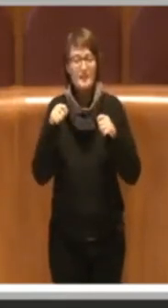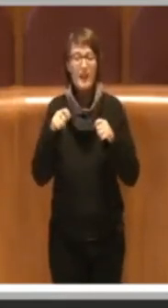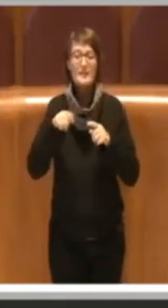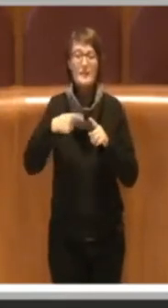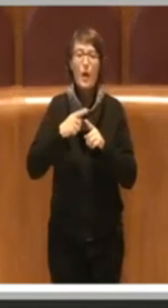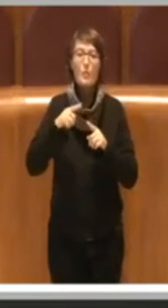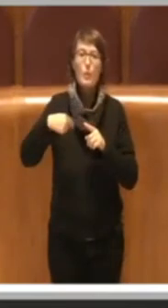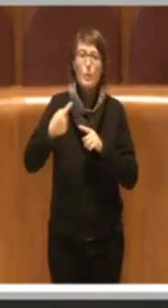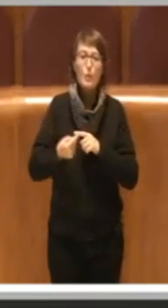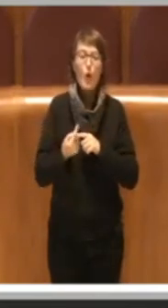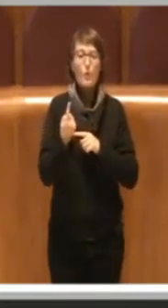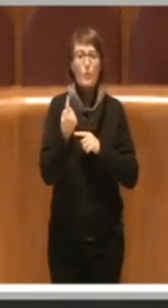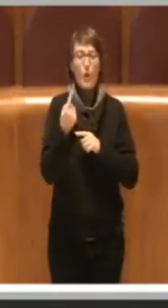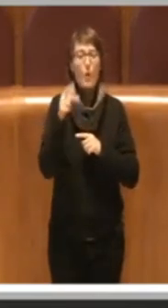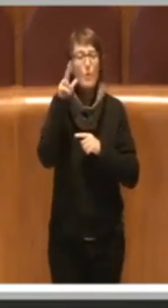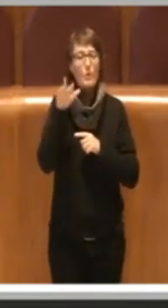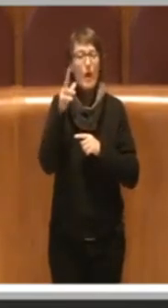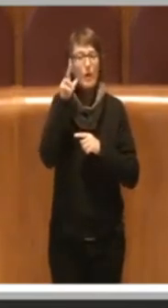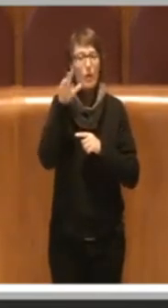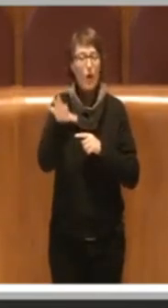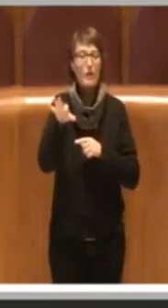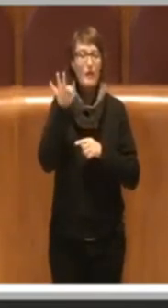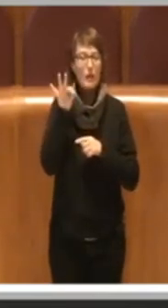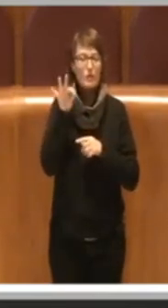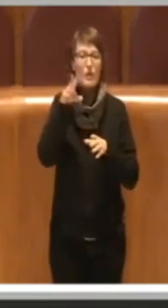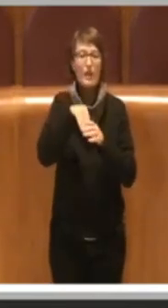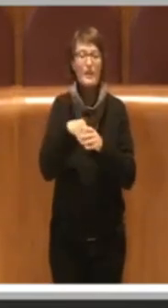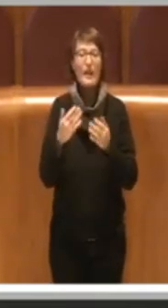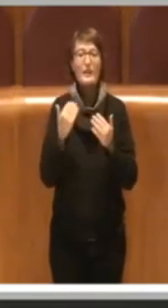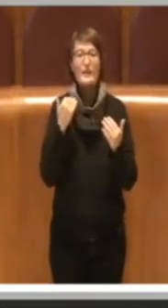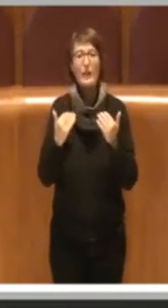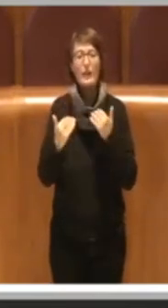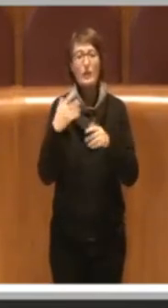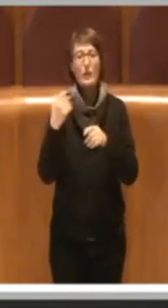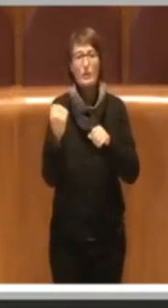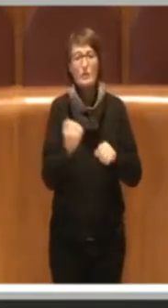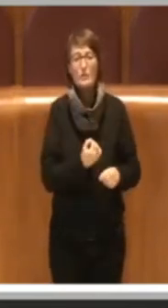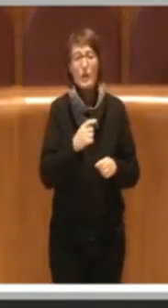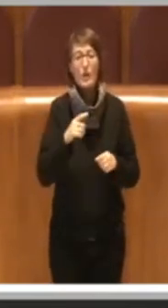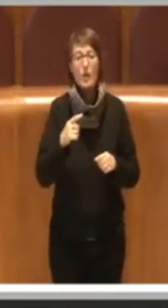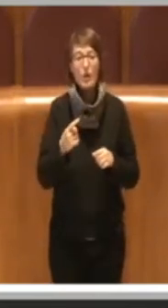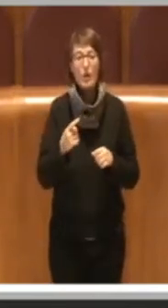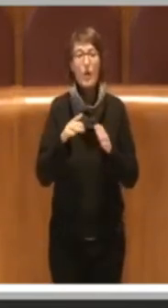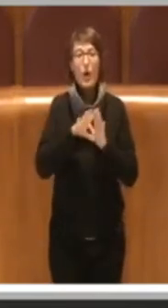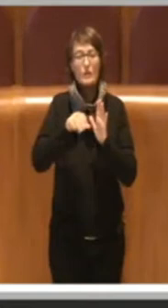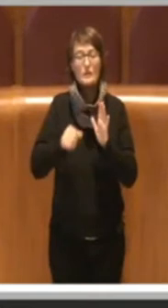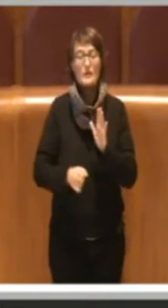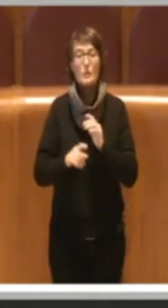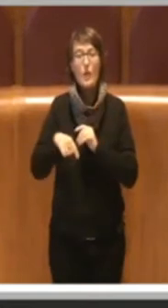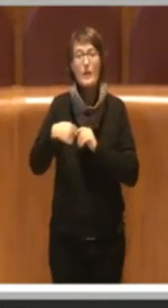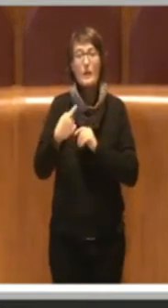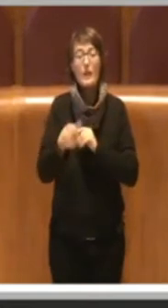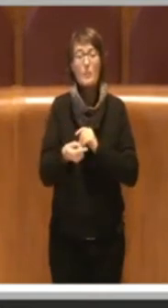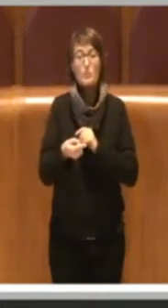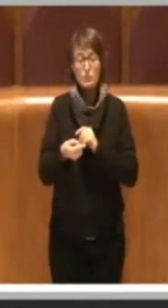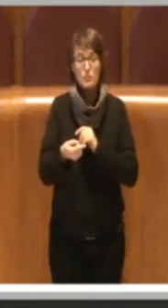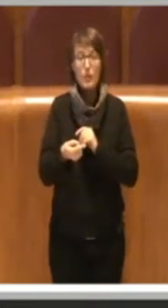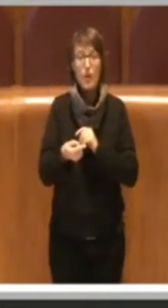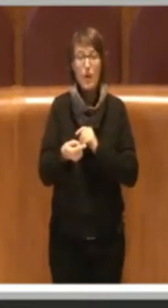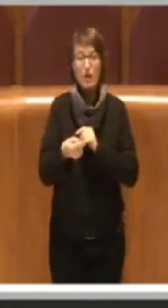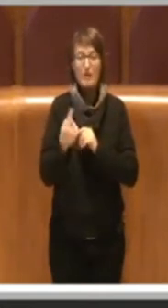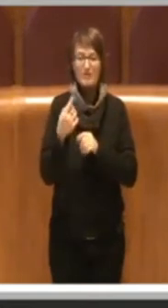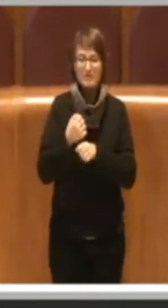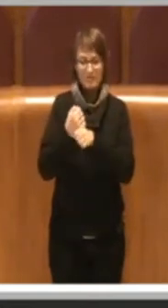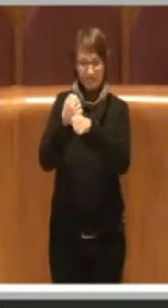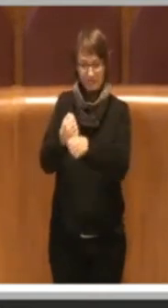e fu una delle 5 donne della Commissione dei 75 a cui fu assegnato il compito di